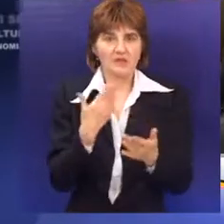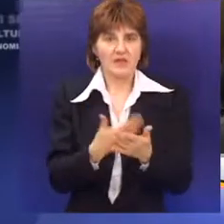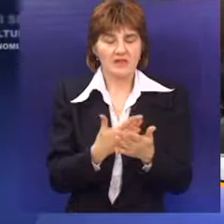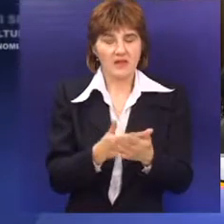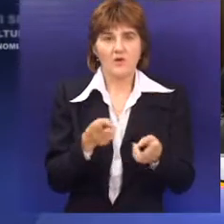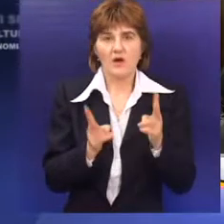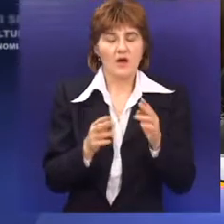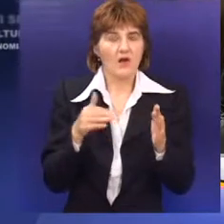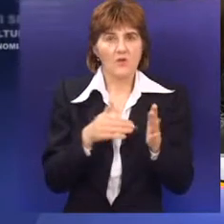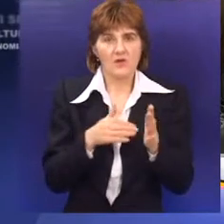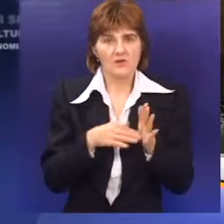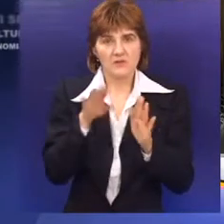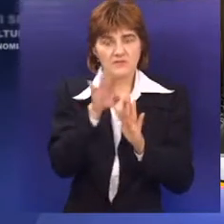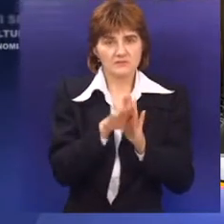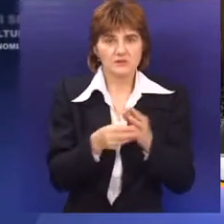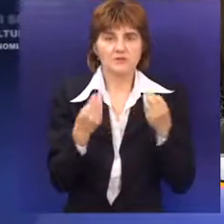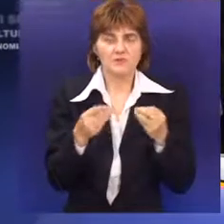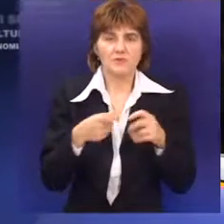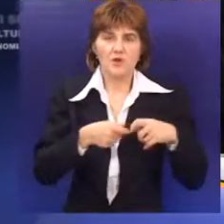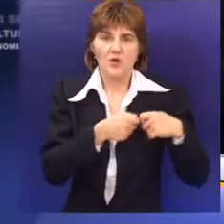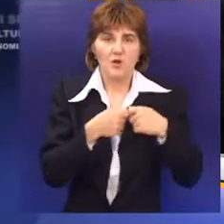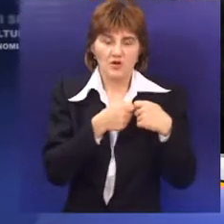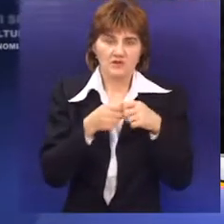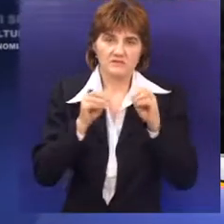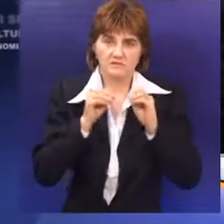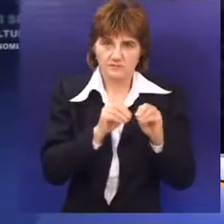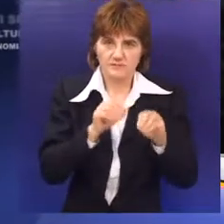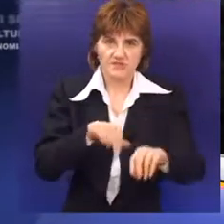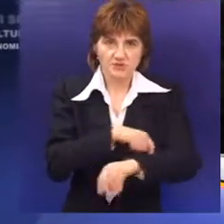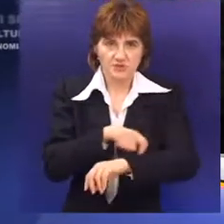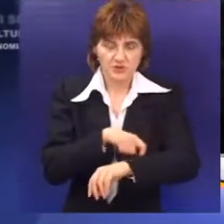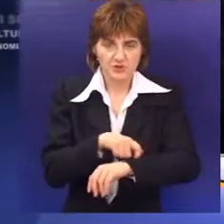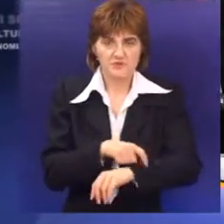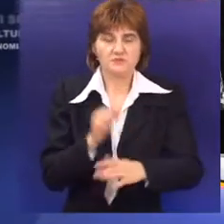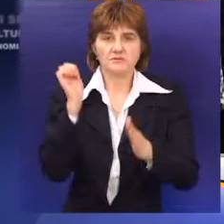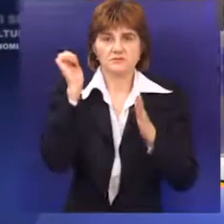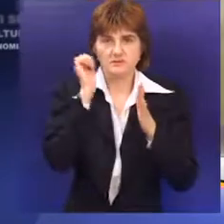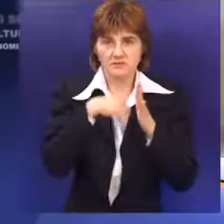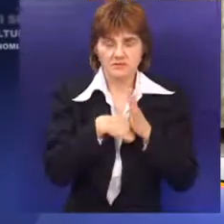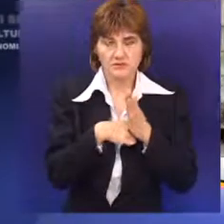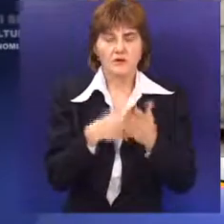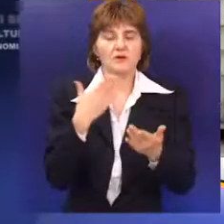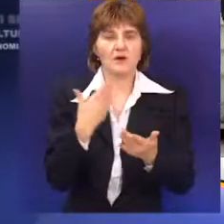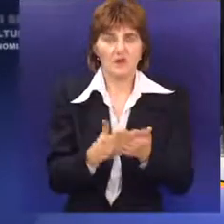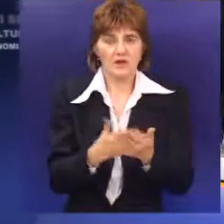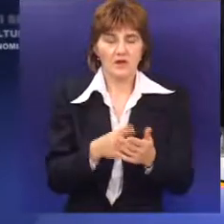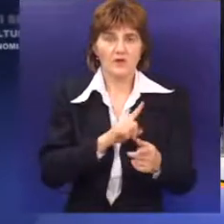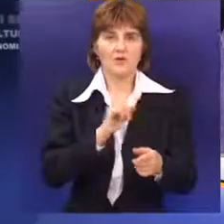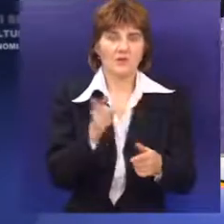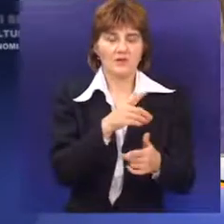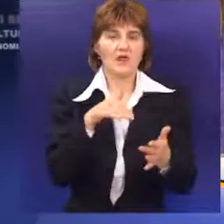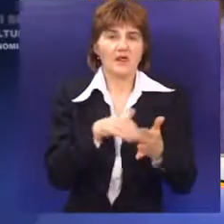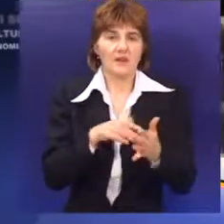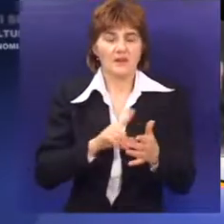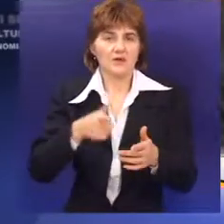jedan od načina prevencije nasilja dobra i kvalitetno organizovana nastava na častovima, ali i da decu treba motivisati da se bave